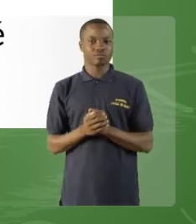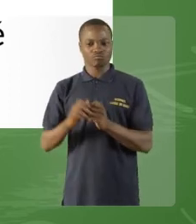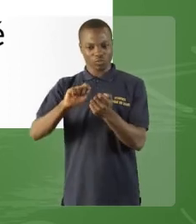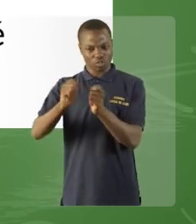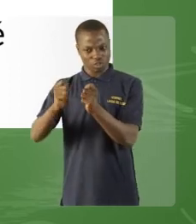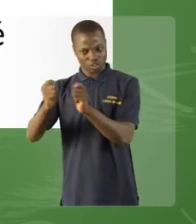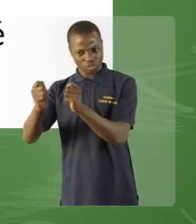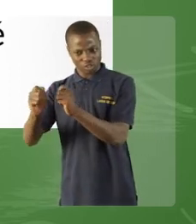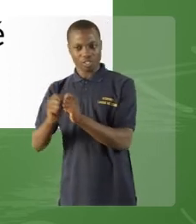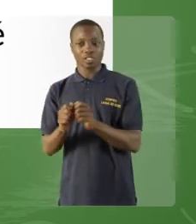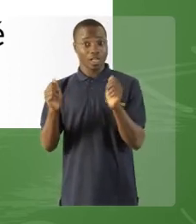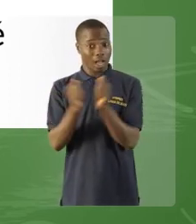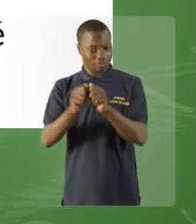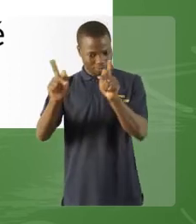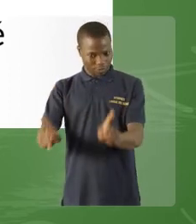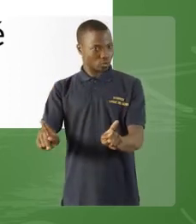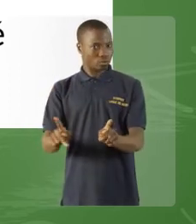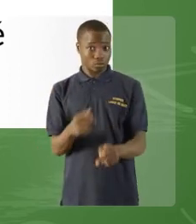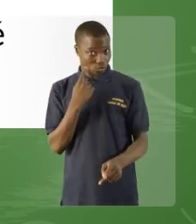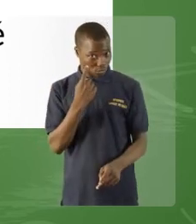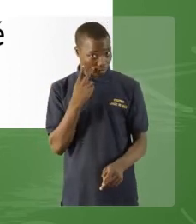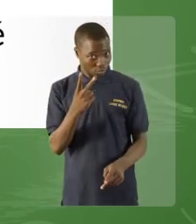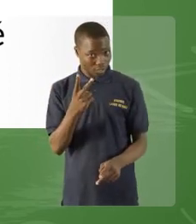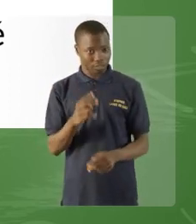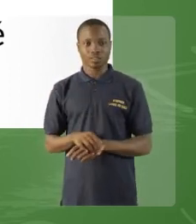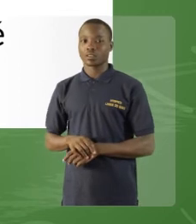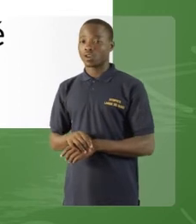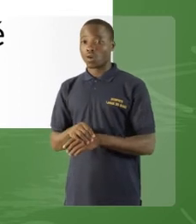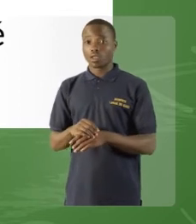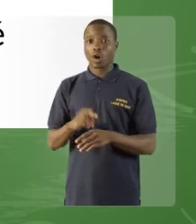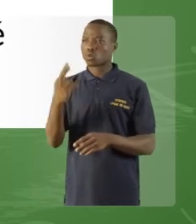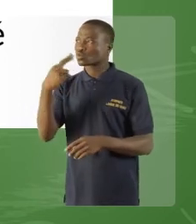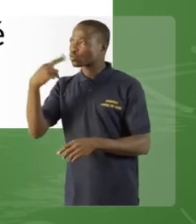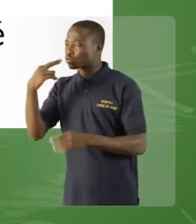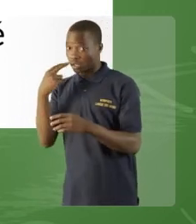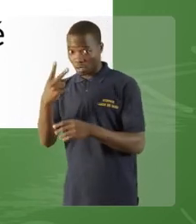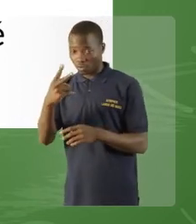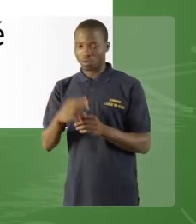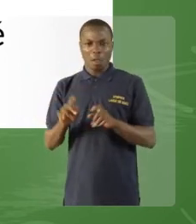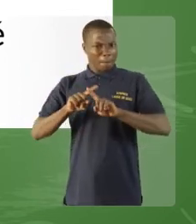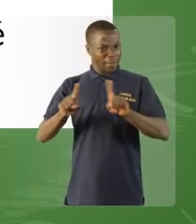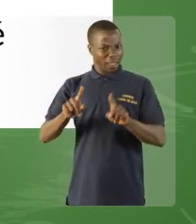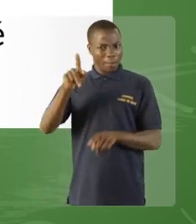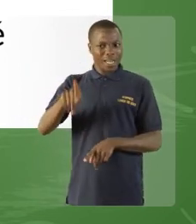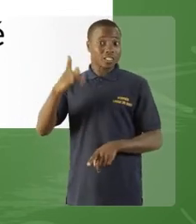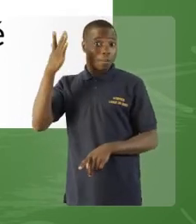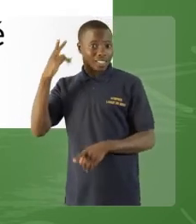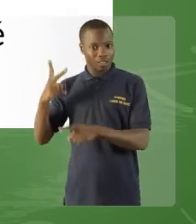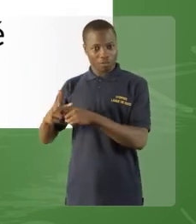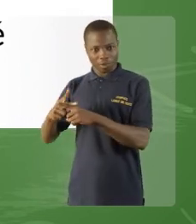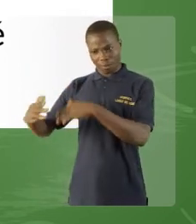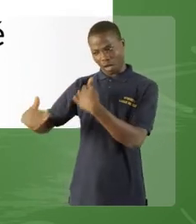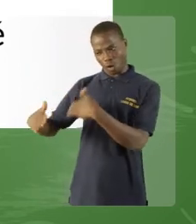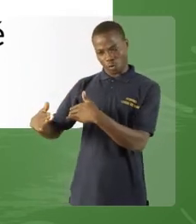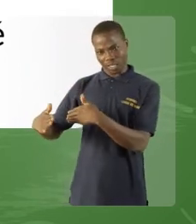c'est l'auxiliaire « avoir » conjugué au présent de l'indicatif « tu changes ». En fonction